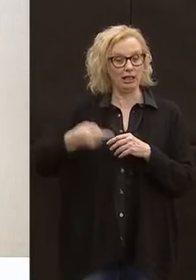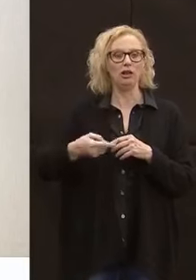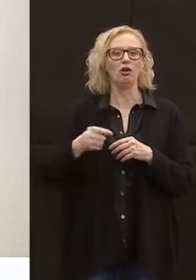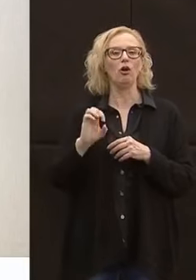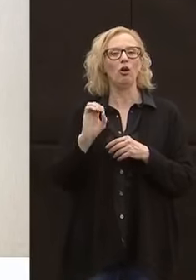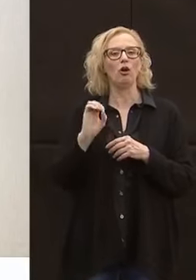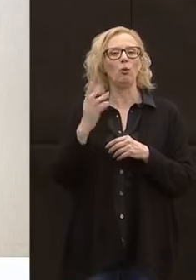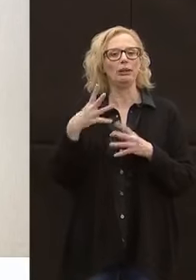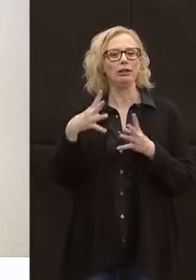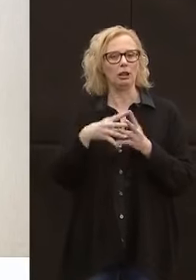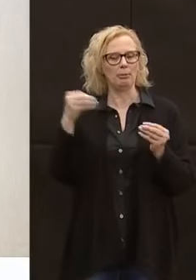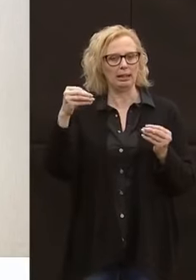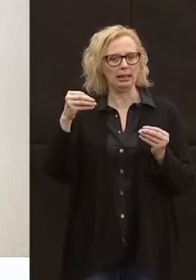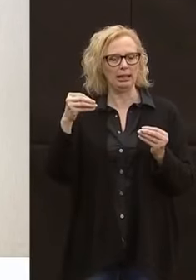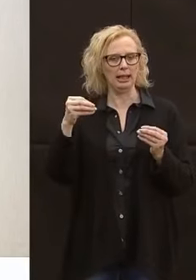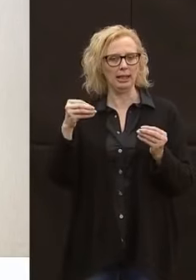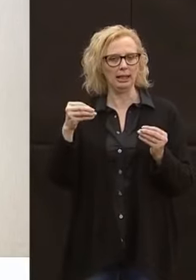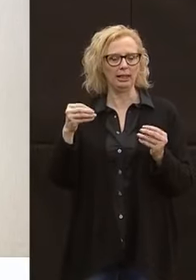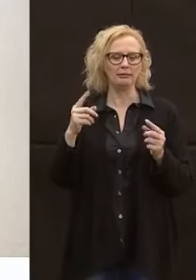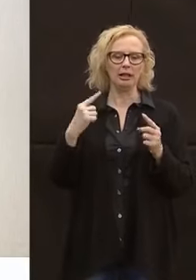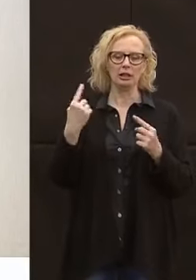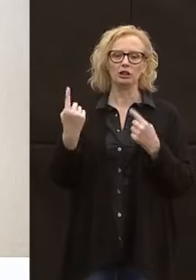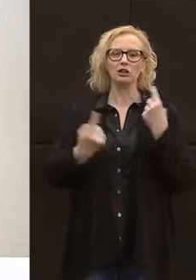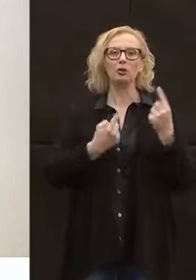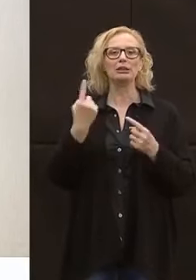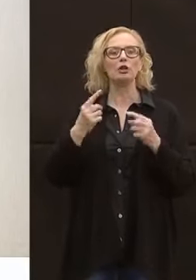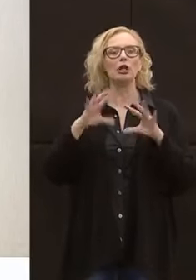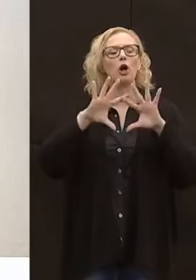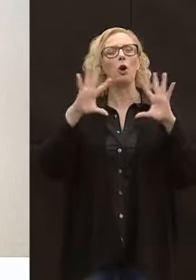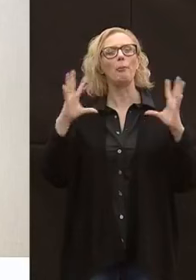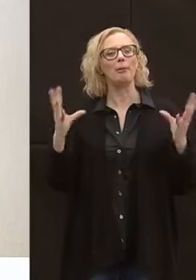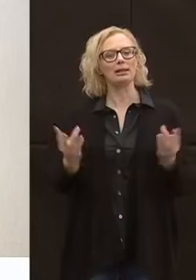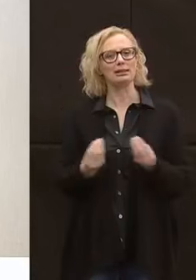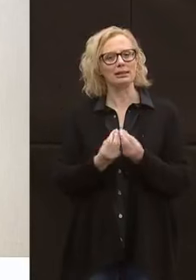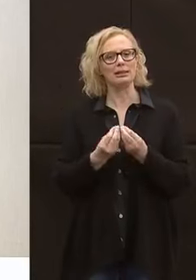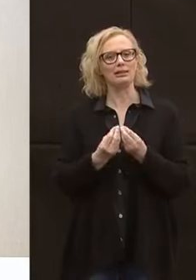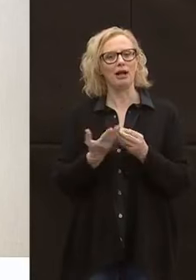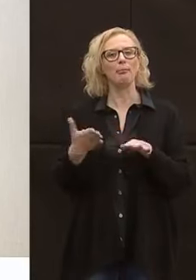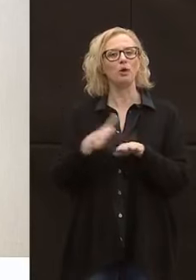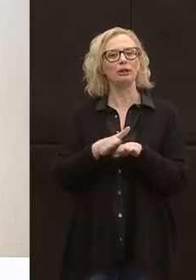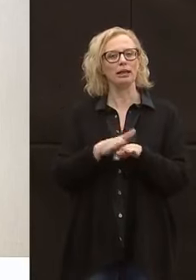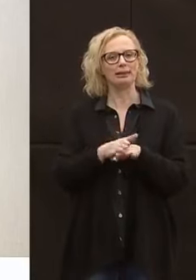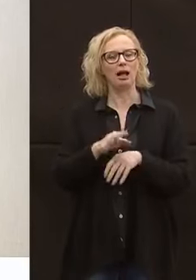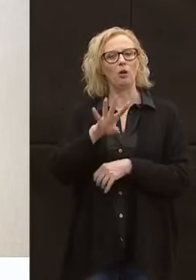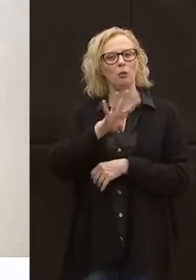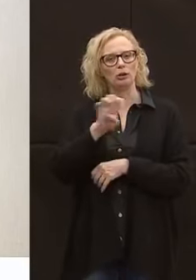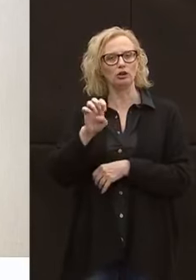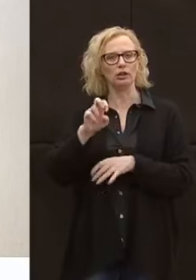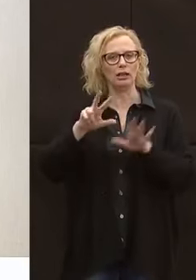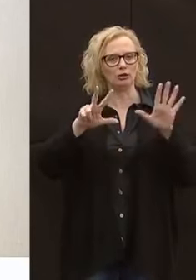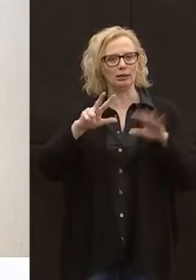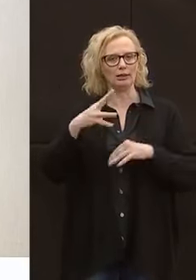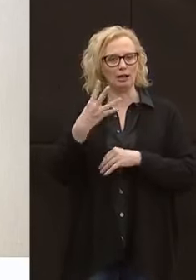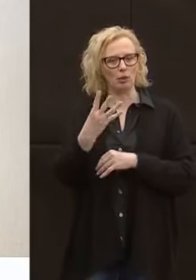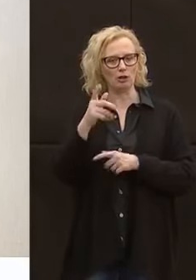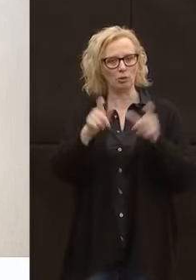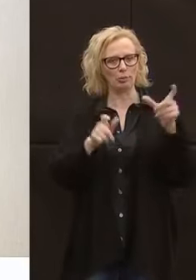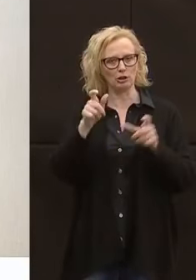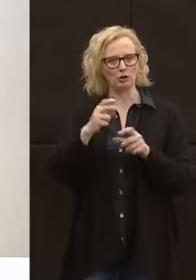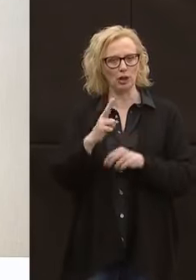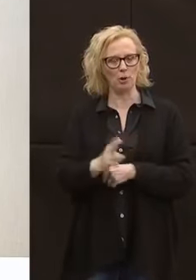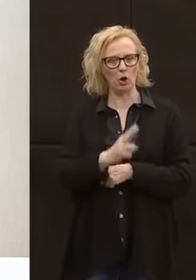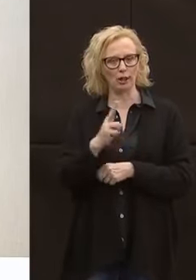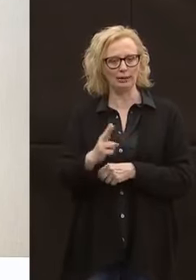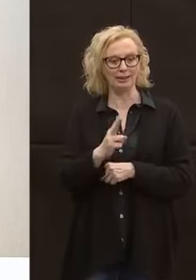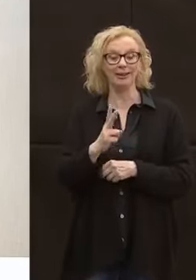15 aprile, è un dato complessivo sulla mortalità di 484 decessi dove all